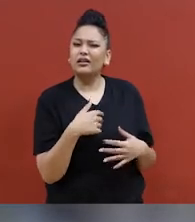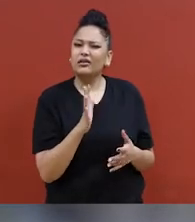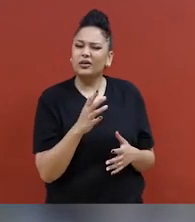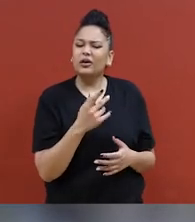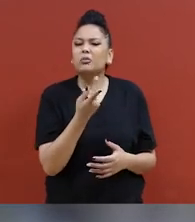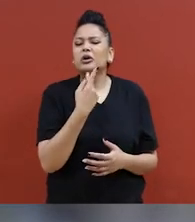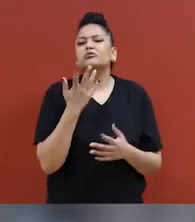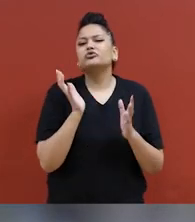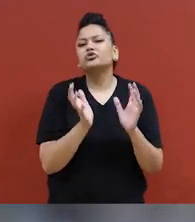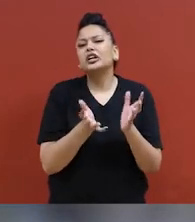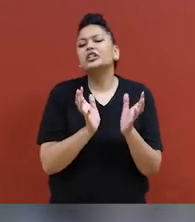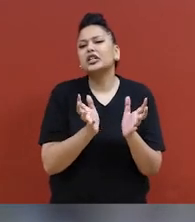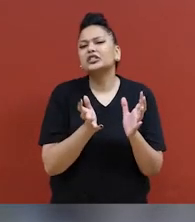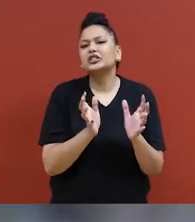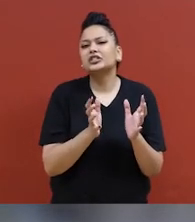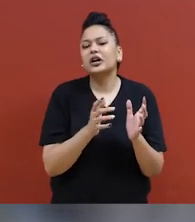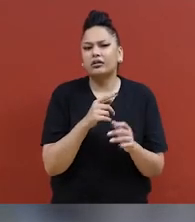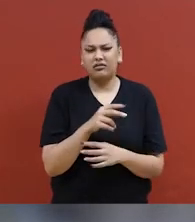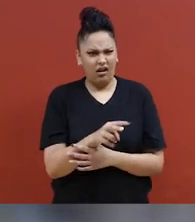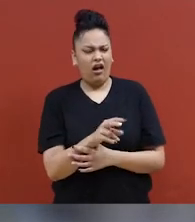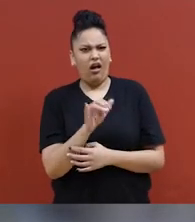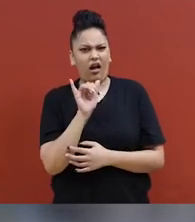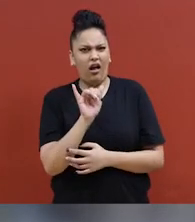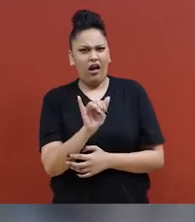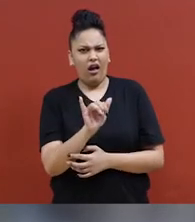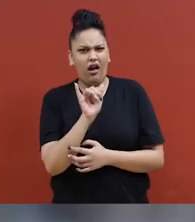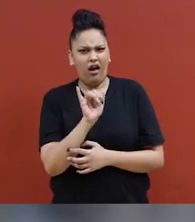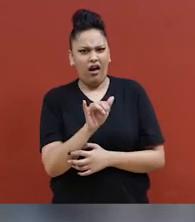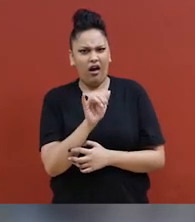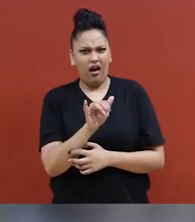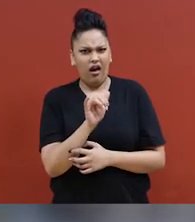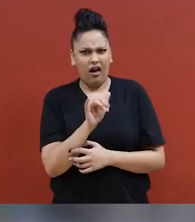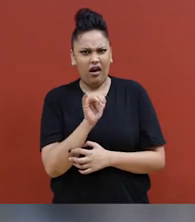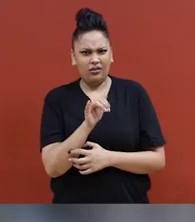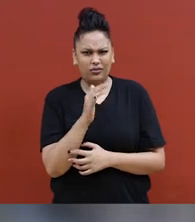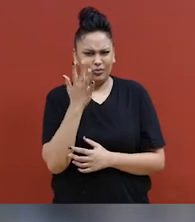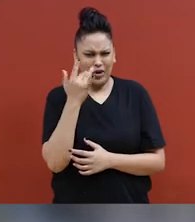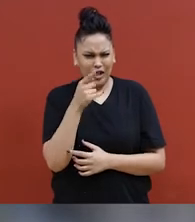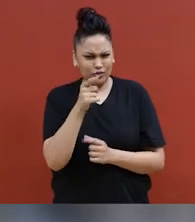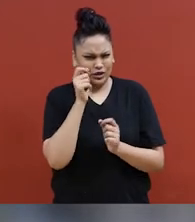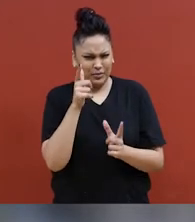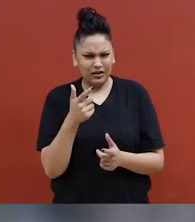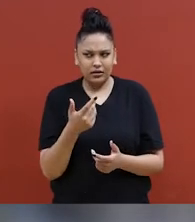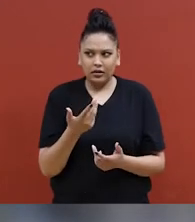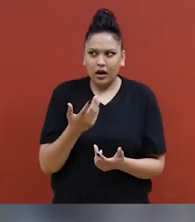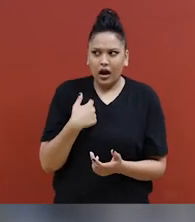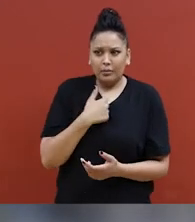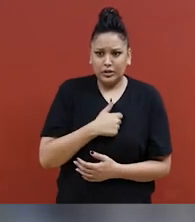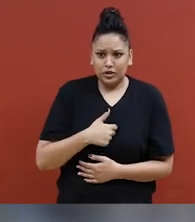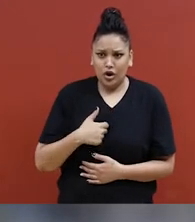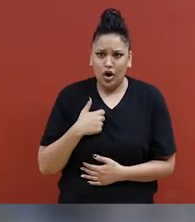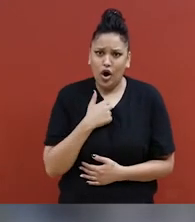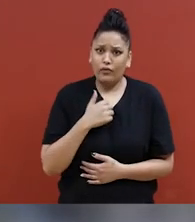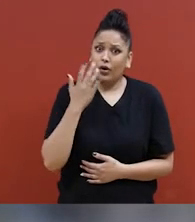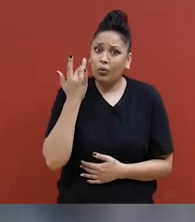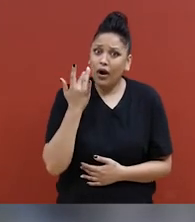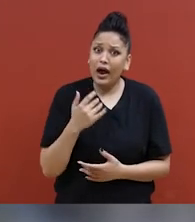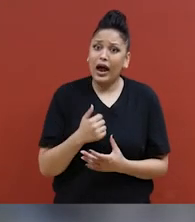Les gens sont parfois surpris par certaines des conversations qu'on a. Je leur demande par la suite et ils disent ils s'excusent parce qu'ils ont